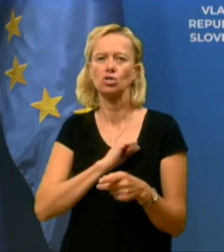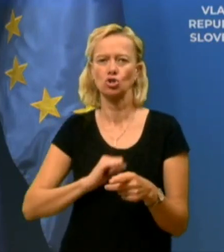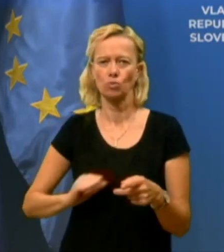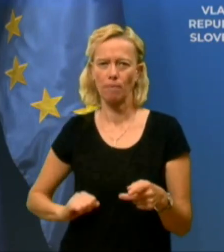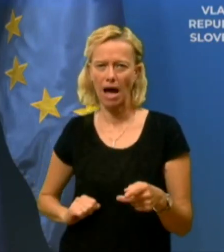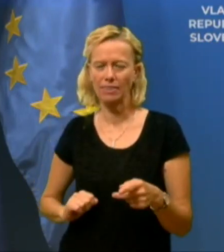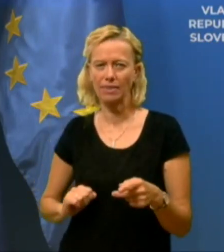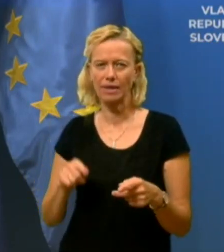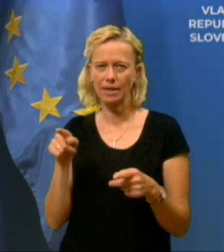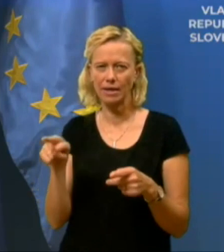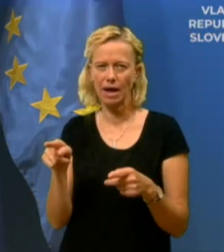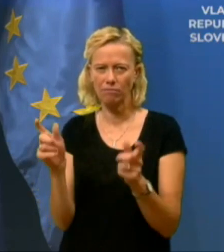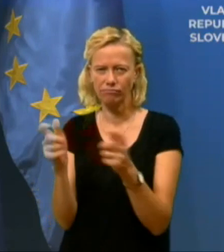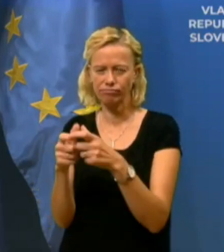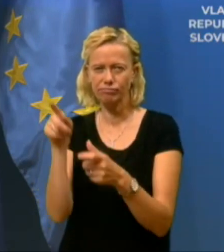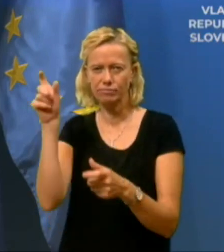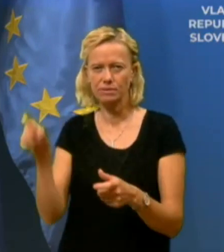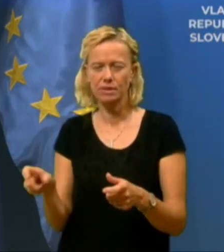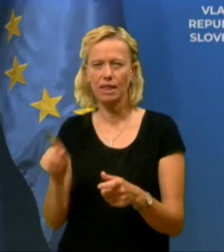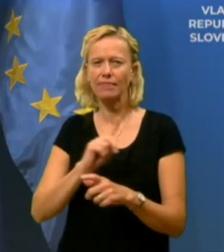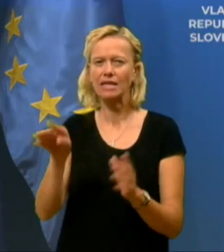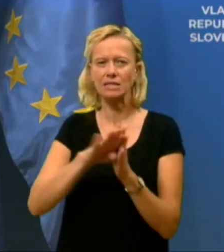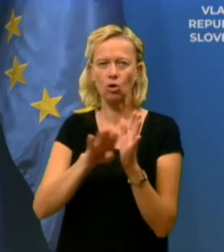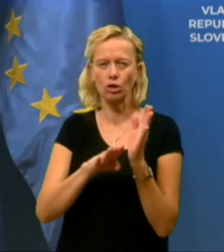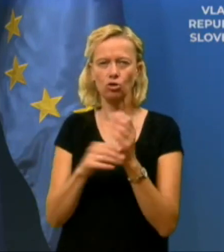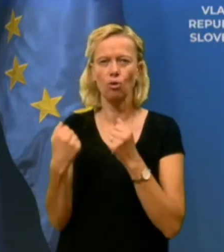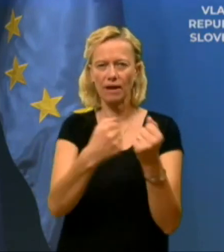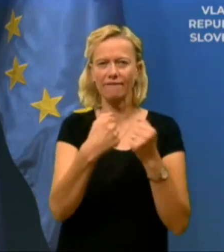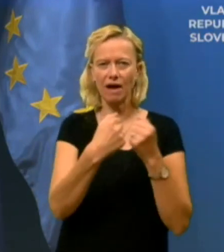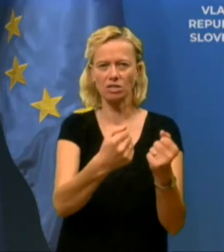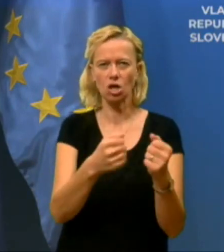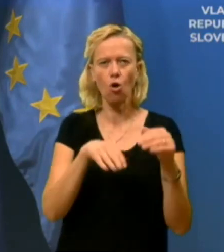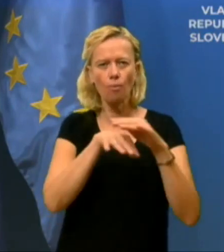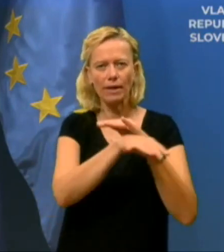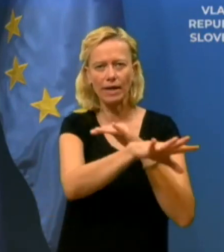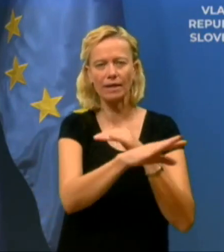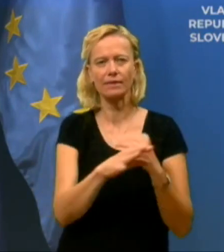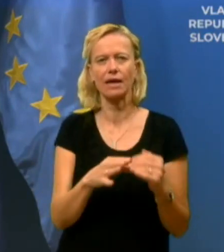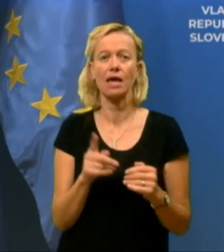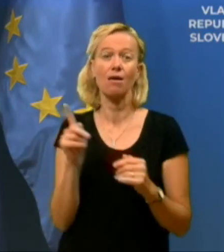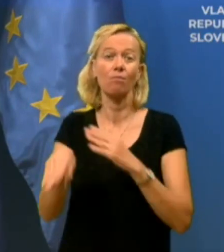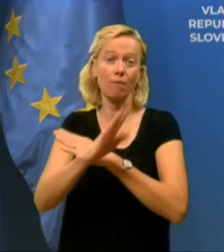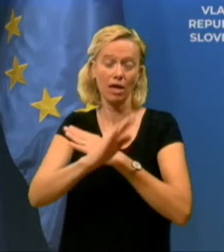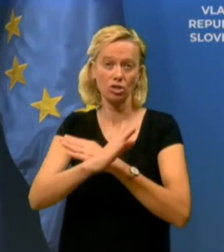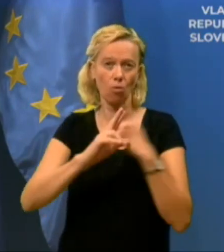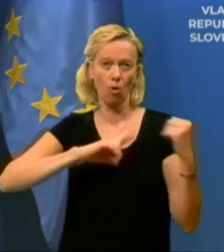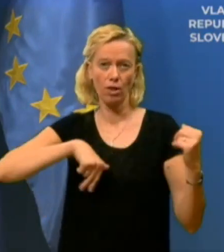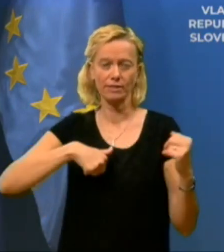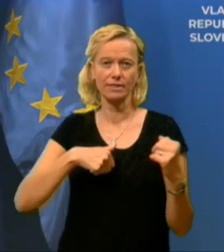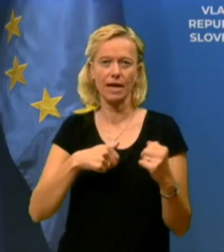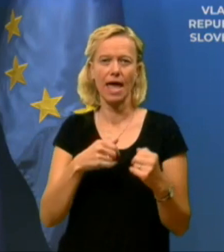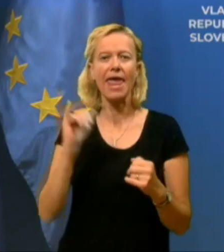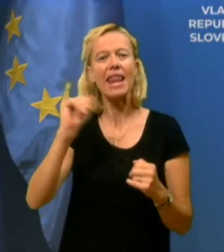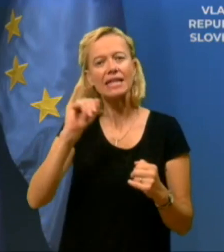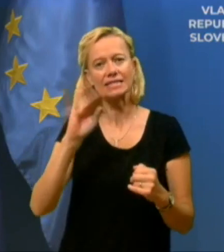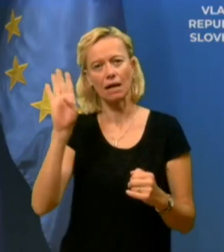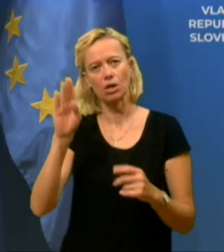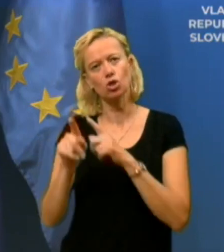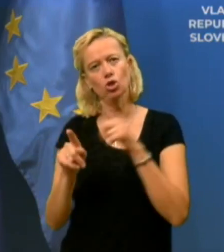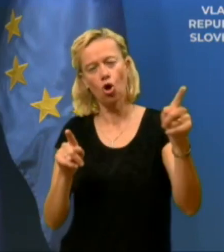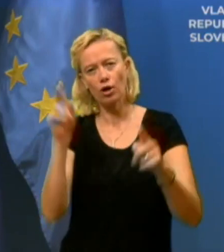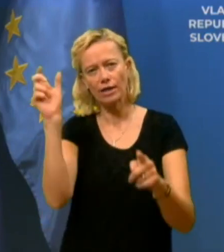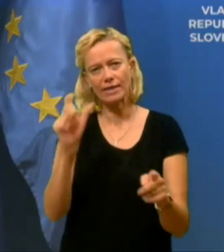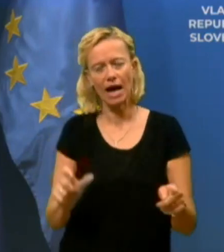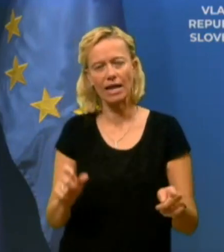pofilmsko prevažal nezakonite emigrante in pred našimi policisti bežal od Ilirske bistrice do Italije,